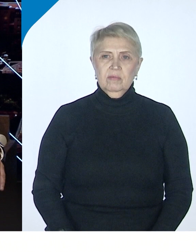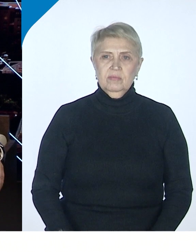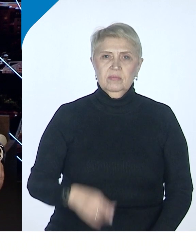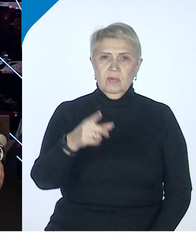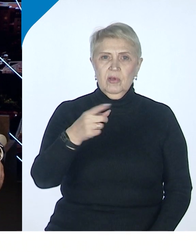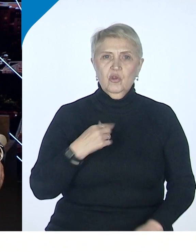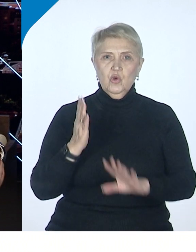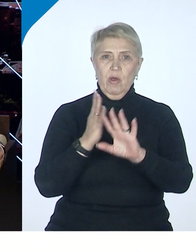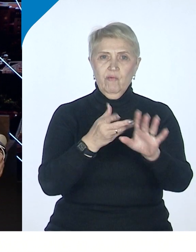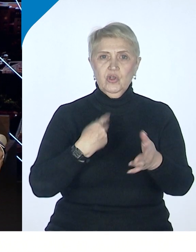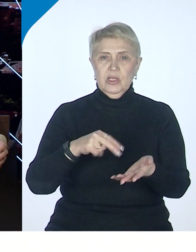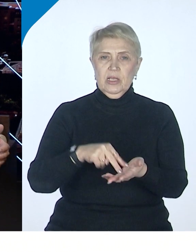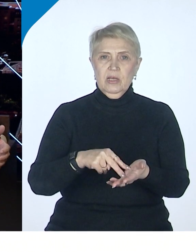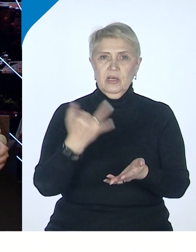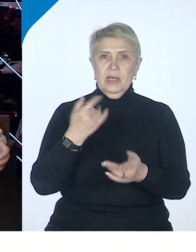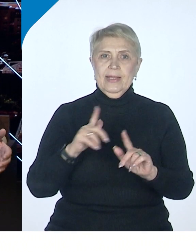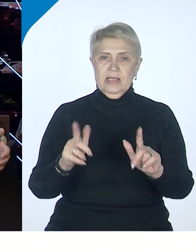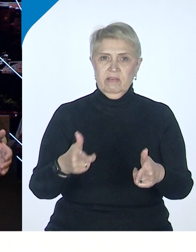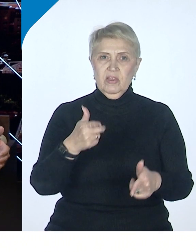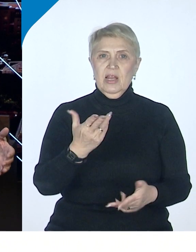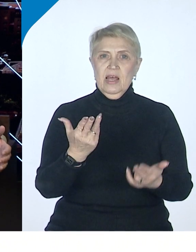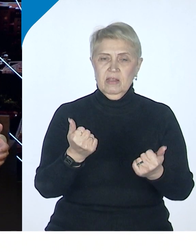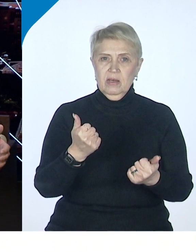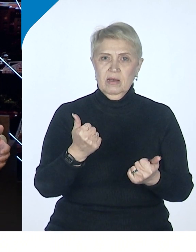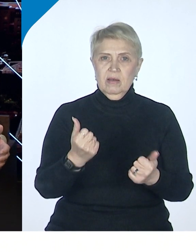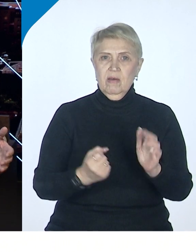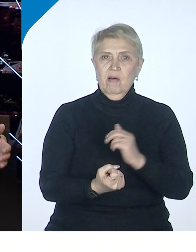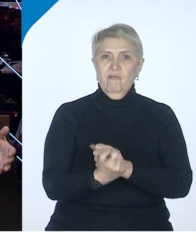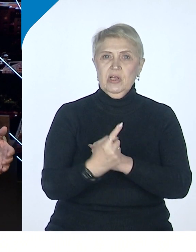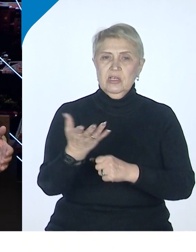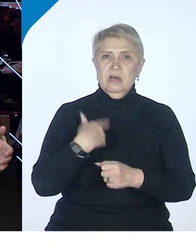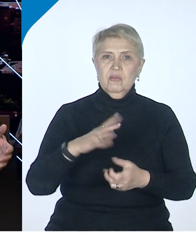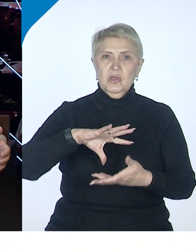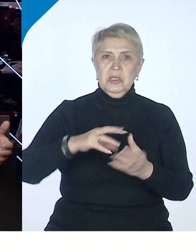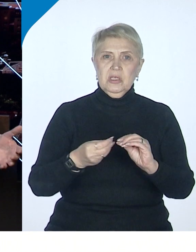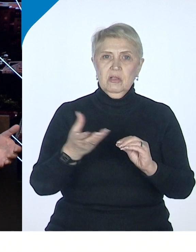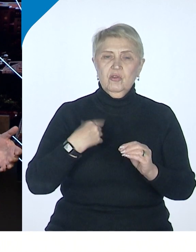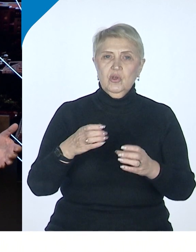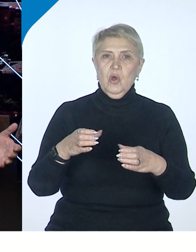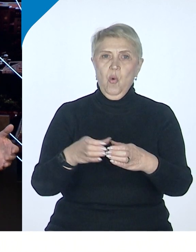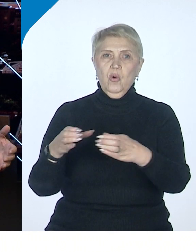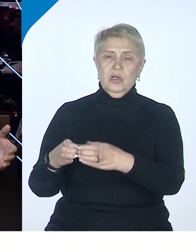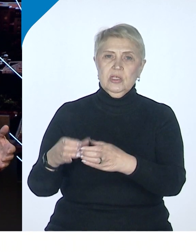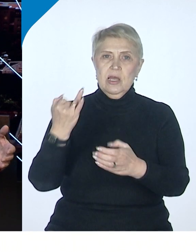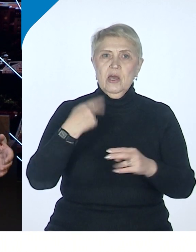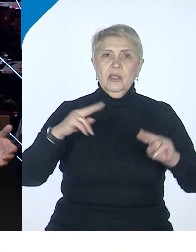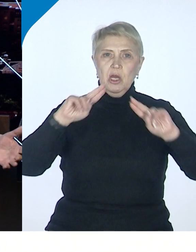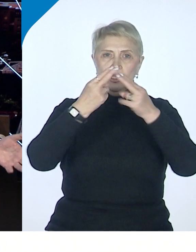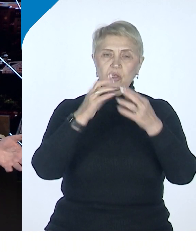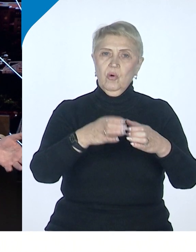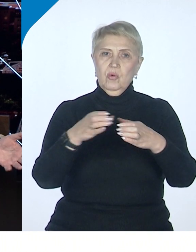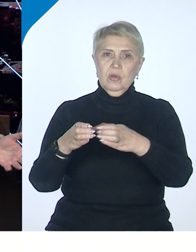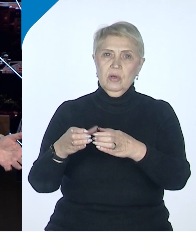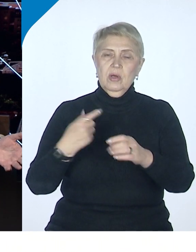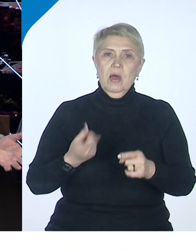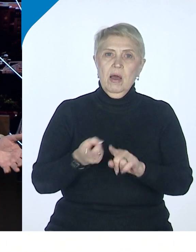в очереди стояли. И действительно возникали целые отрасли, причем технологичные отрасли, и по